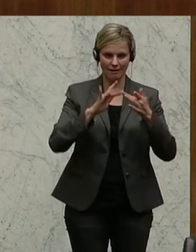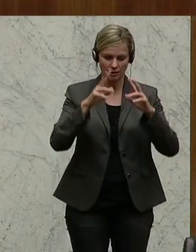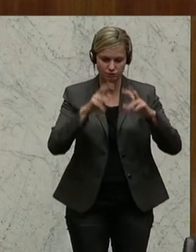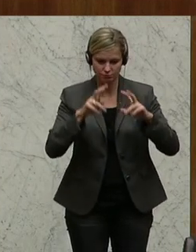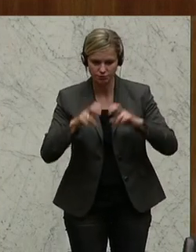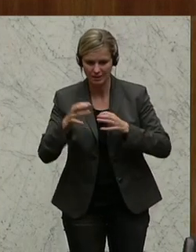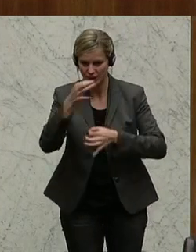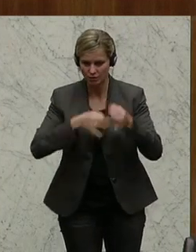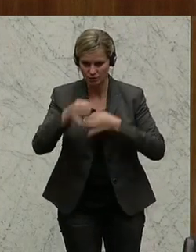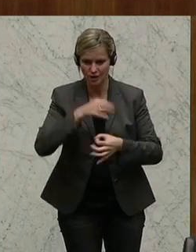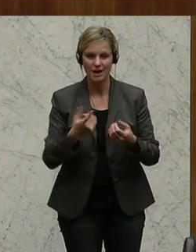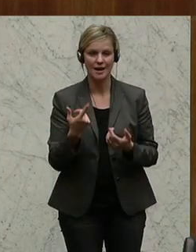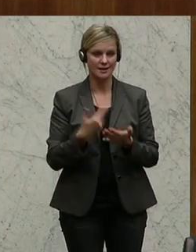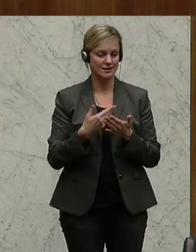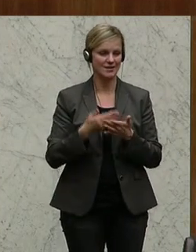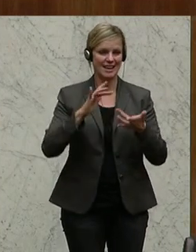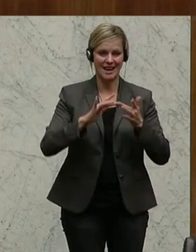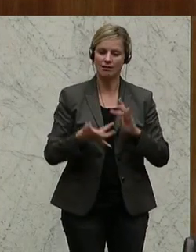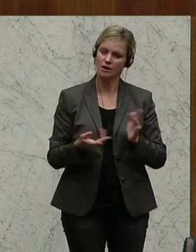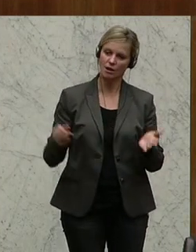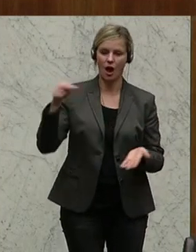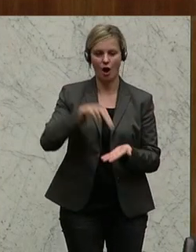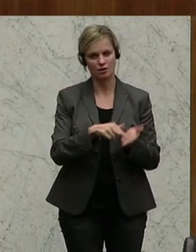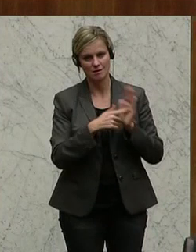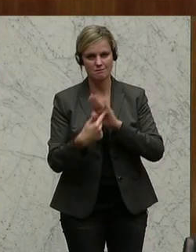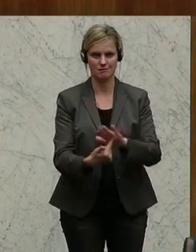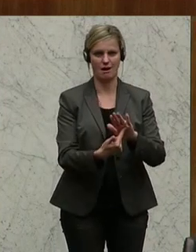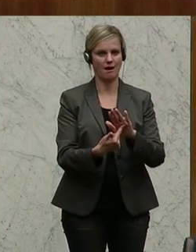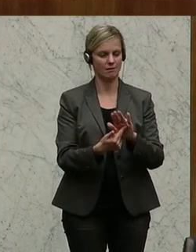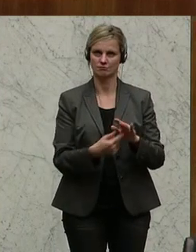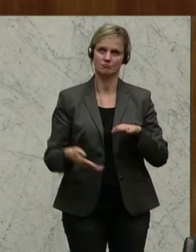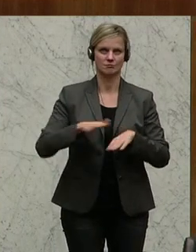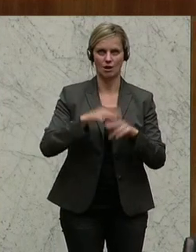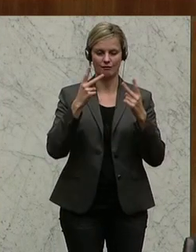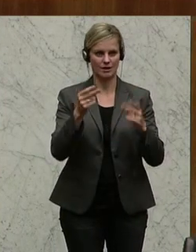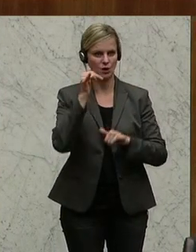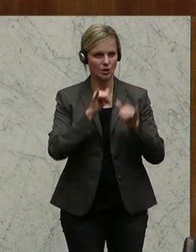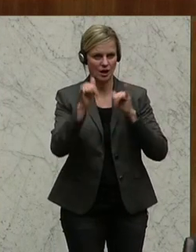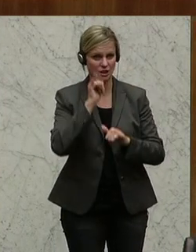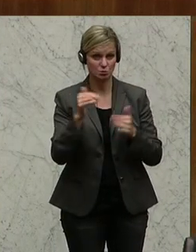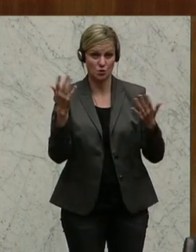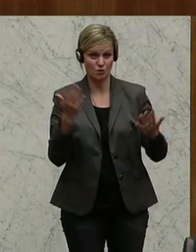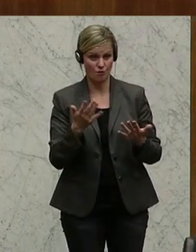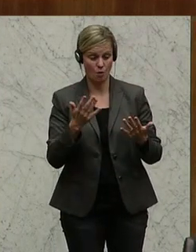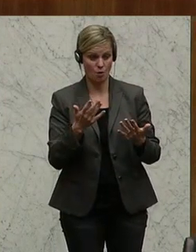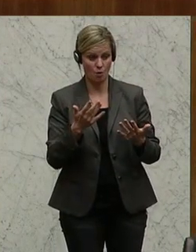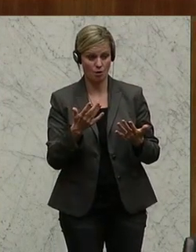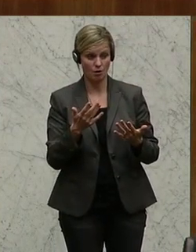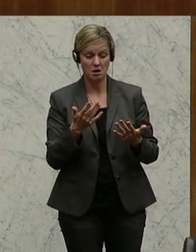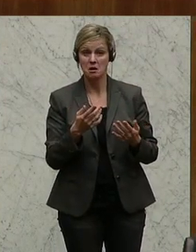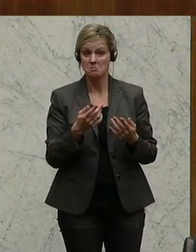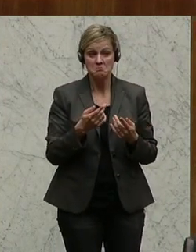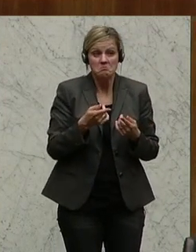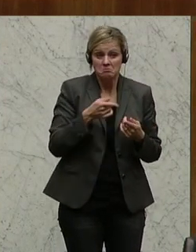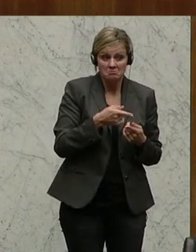dass ein Internetauftritt und eine schnelle Internetverbindung das A und O des Geschäftes zurzeit sind. Tourismus findet dort statt, wo sonst keine Wertschöpfung